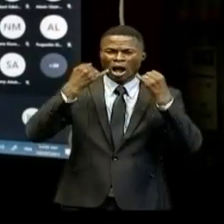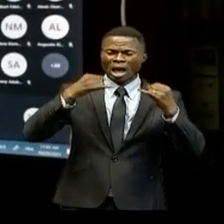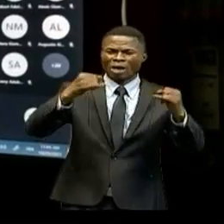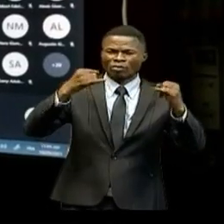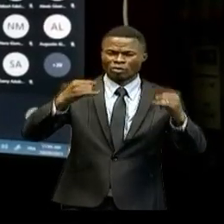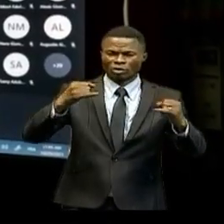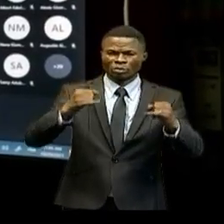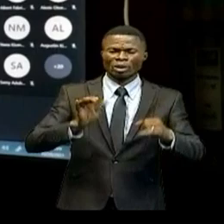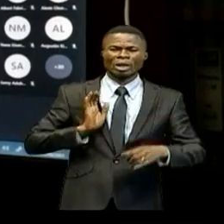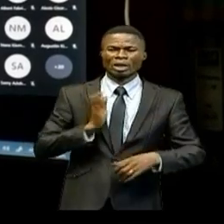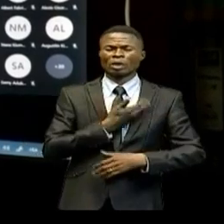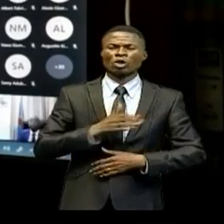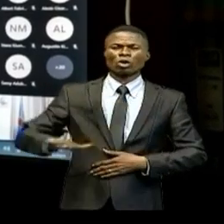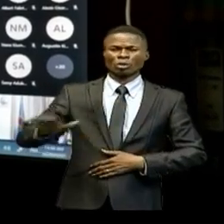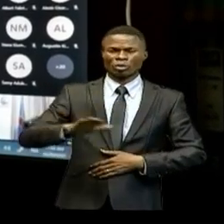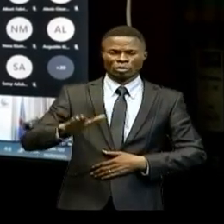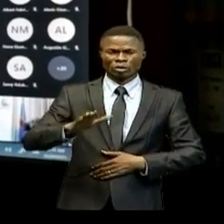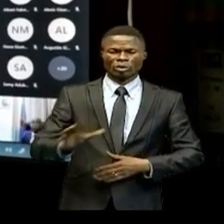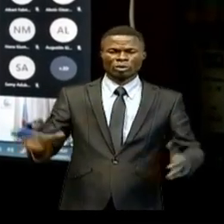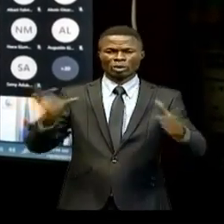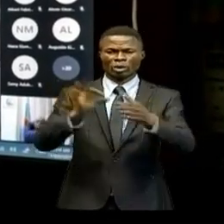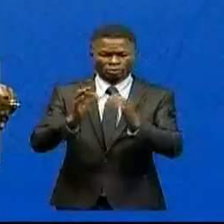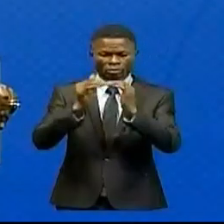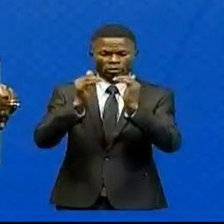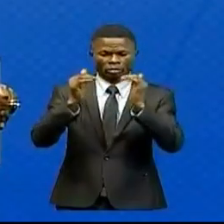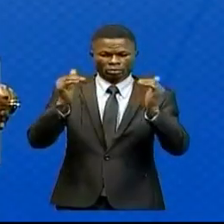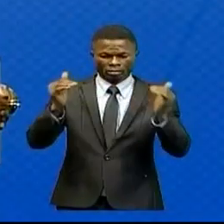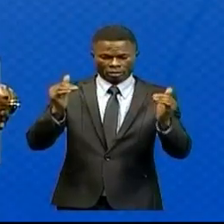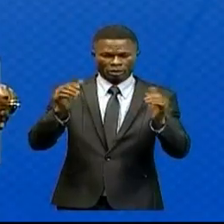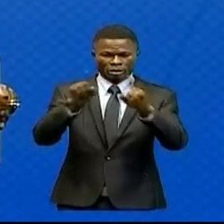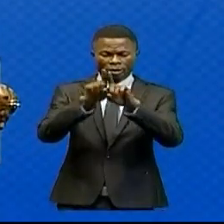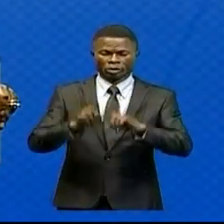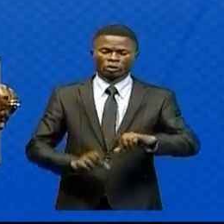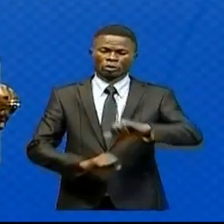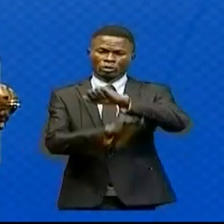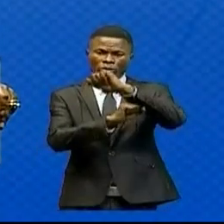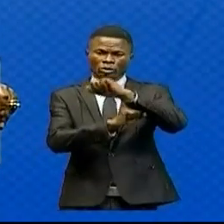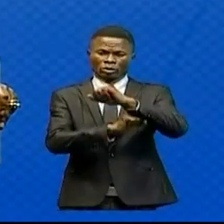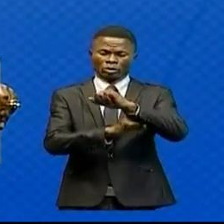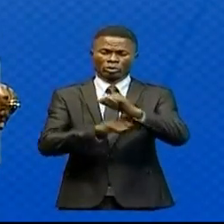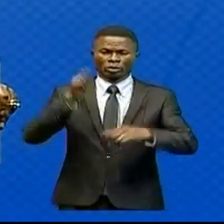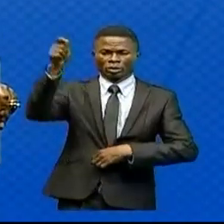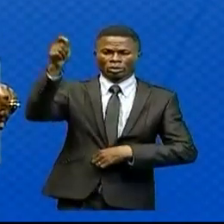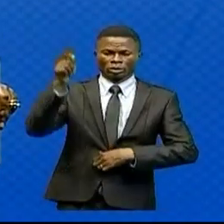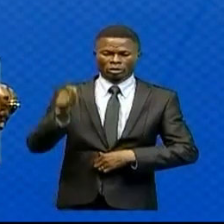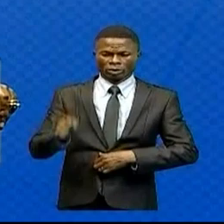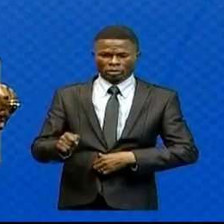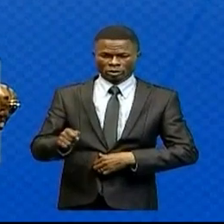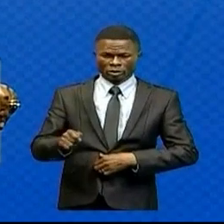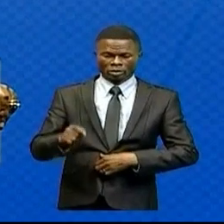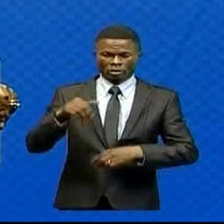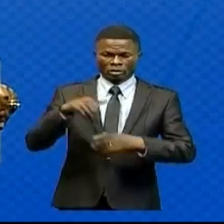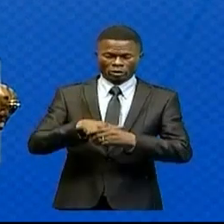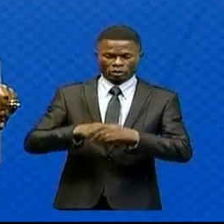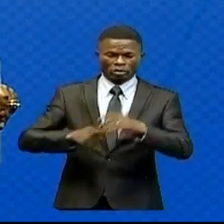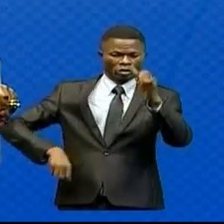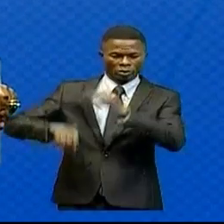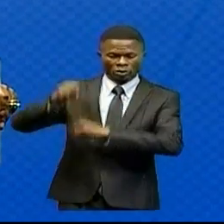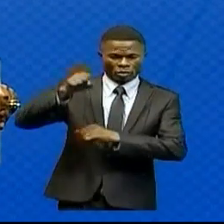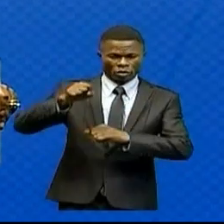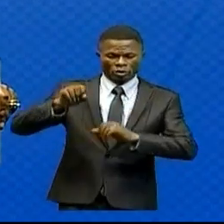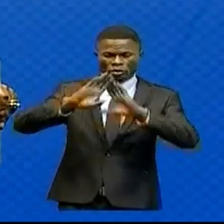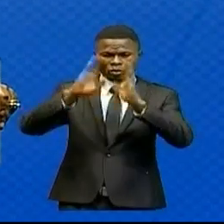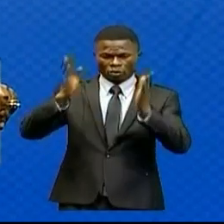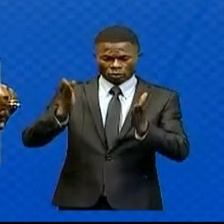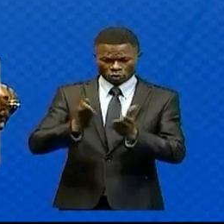nationales à la cohabitation pacifique et au soutien à nos forces armées dans la neutralisation des